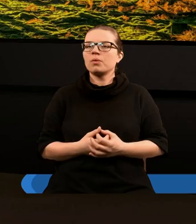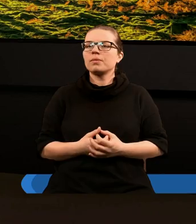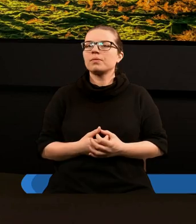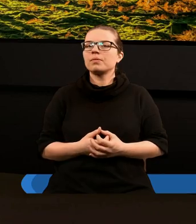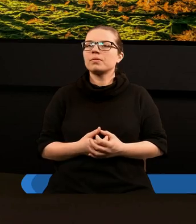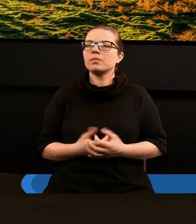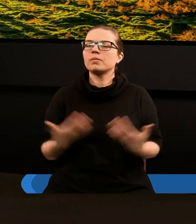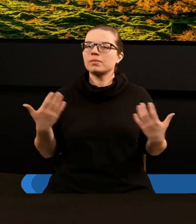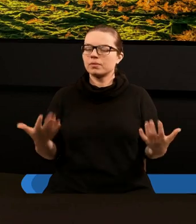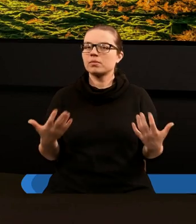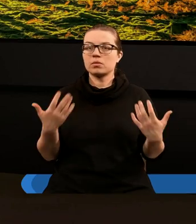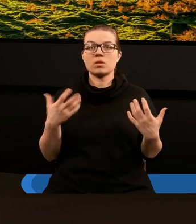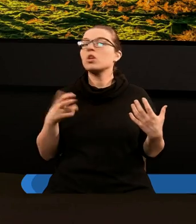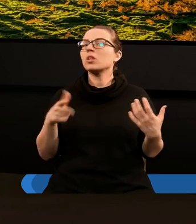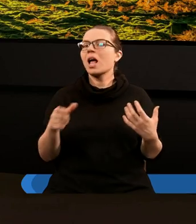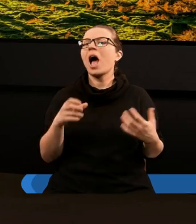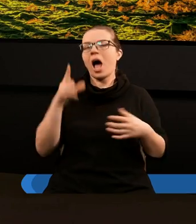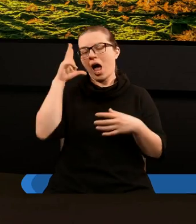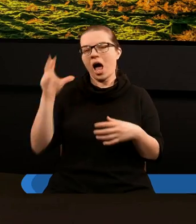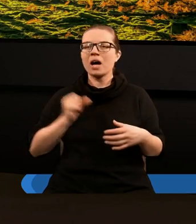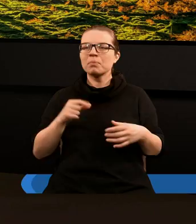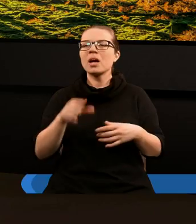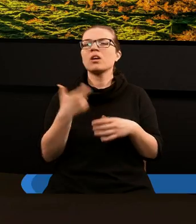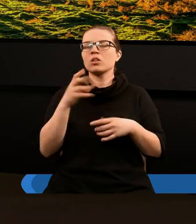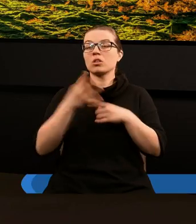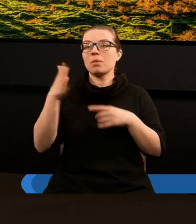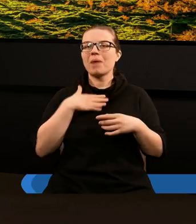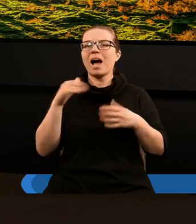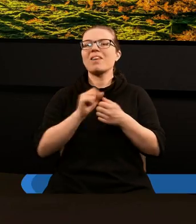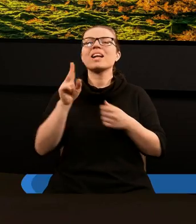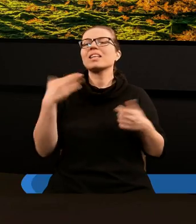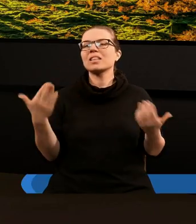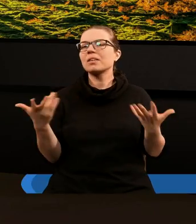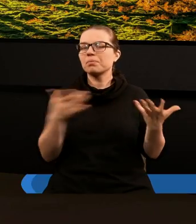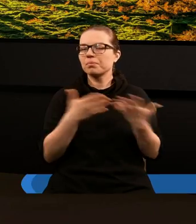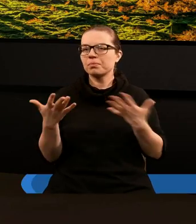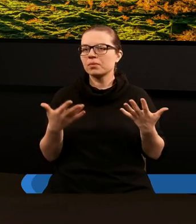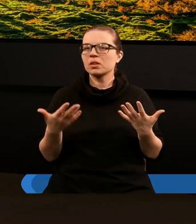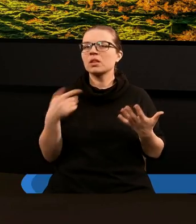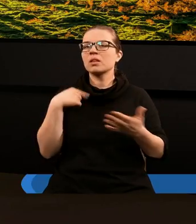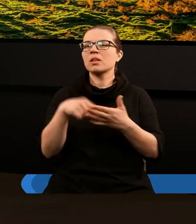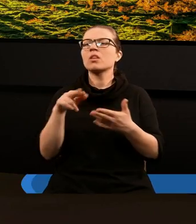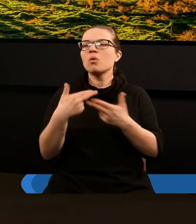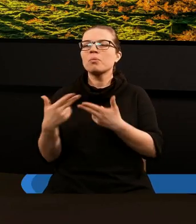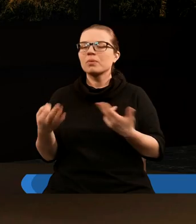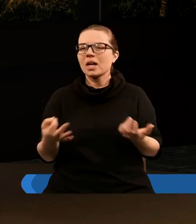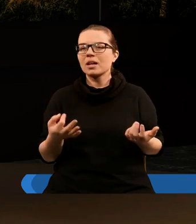A z czym w takim razie ta armia 144 tysięcy ma walczyć? Czy objawienie nam odpowiada na to pytanie? W